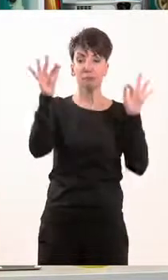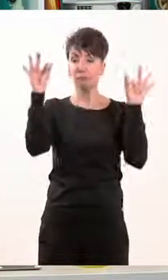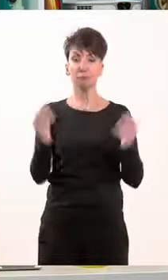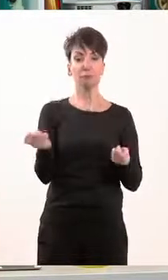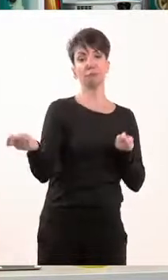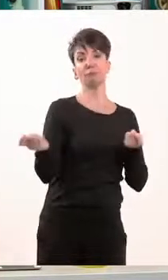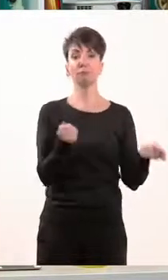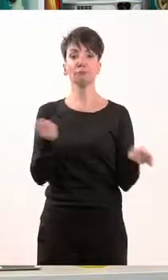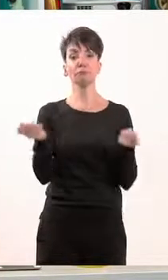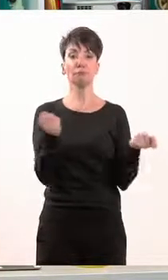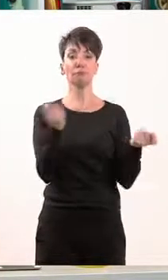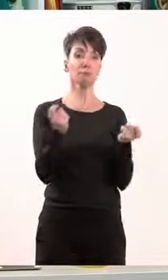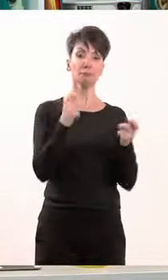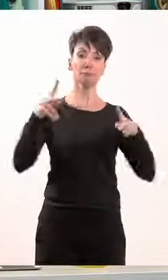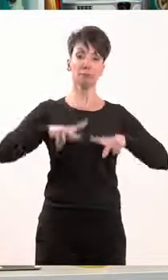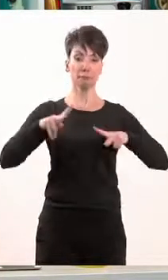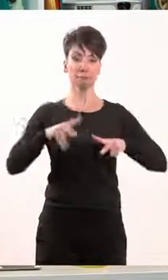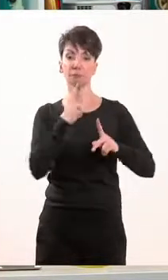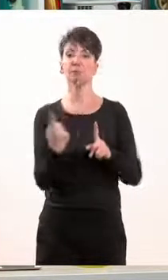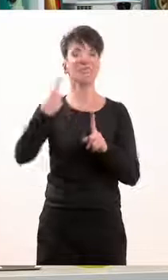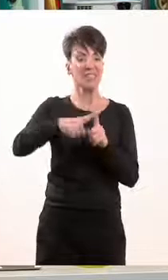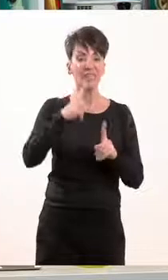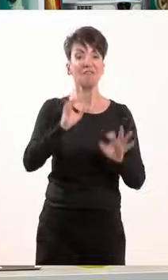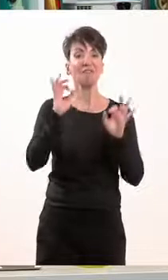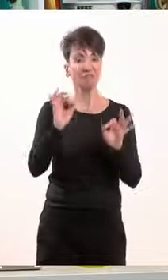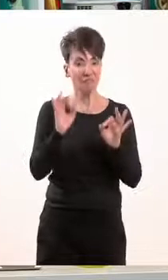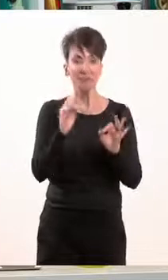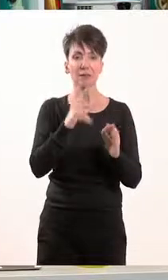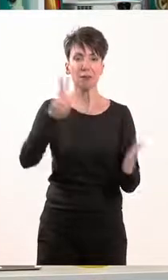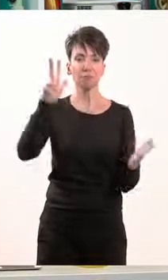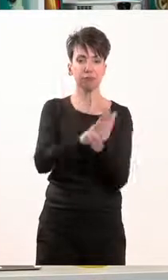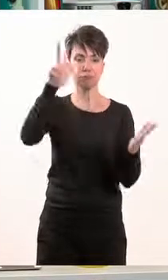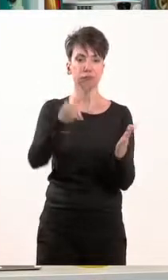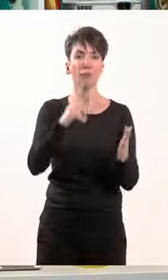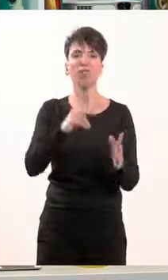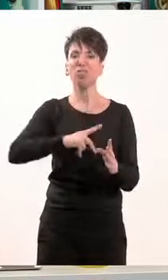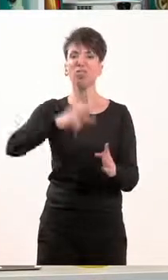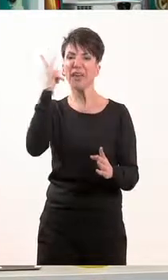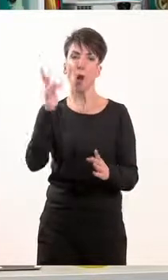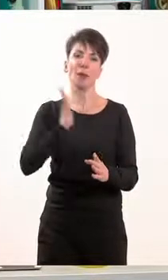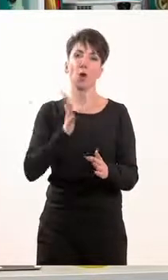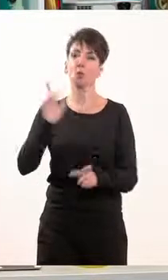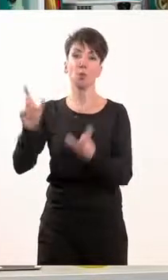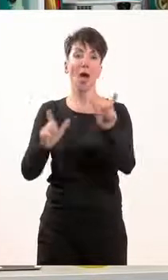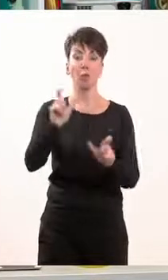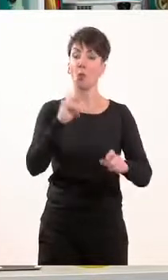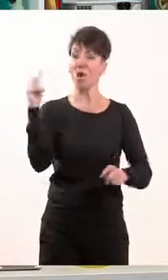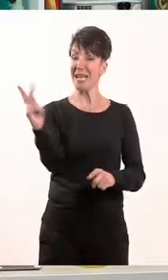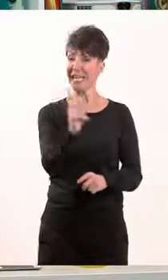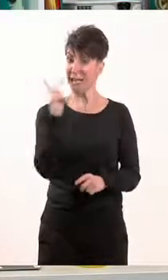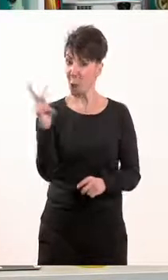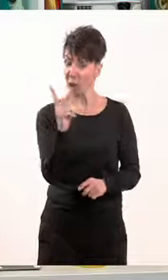τις λειτουργίες της πολιτείας, αλλά και κατοχυρώνει πολύ σημαντικά δικαιώματα του ατόμου, κοινωνικά, πολιτικά